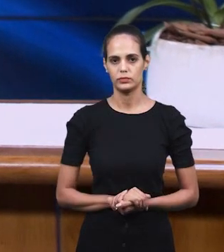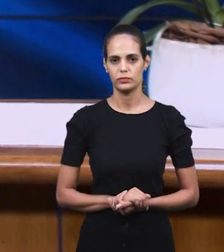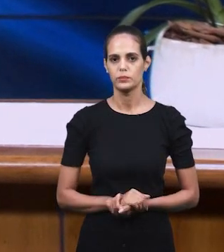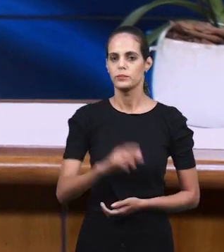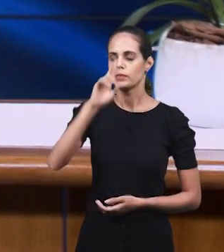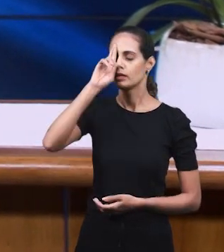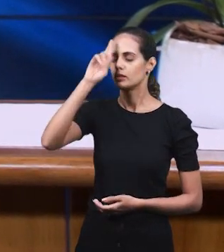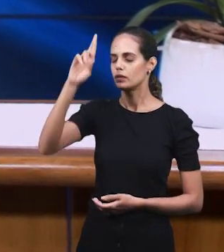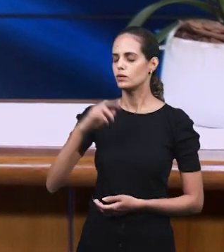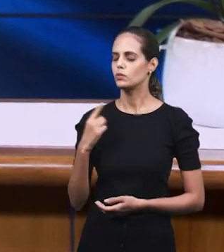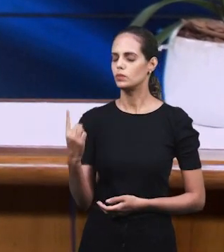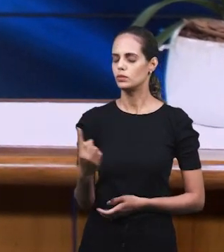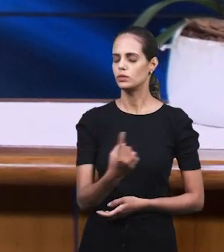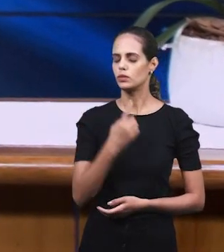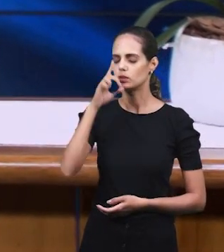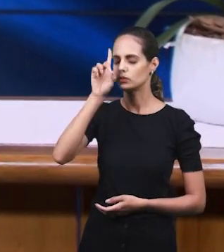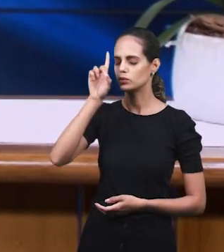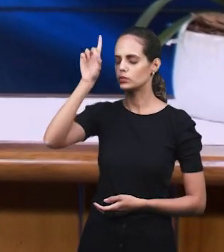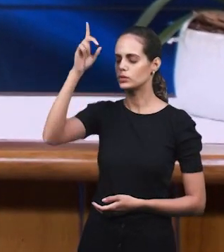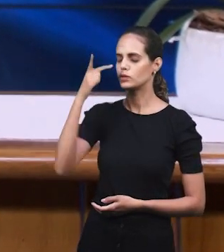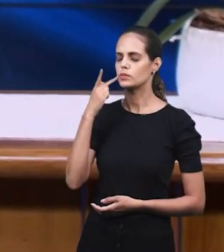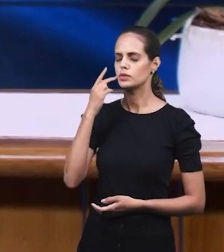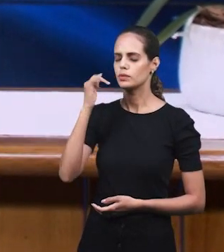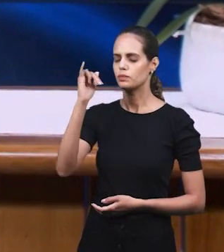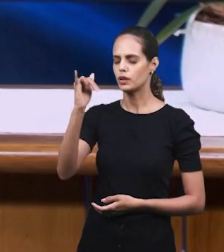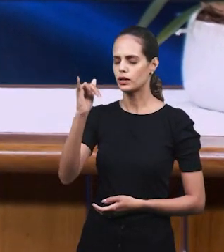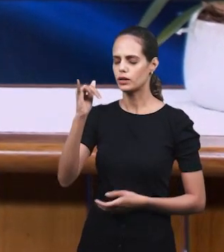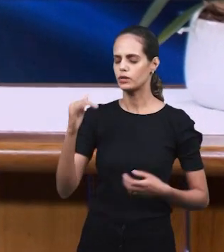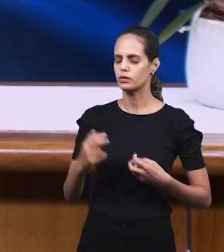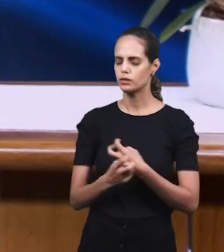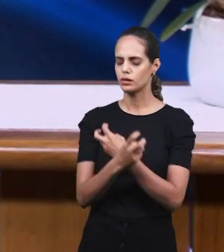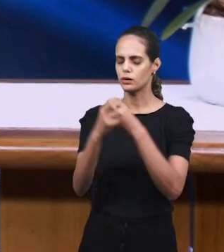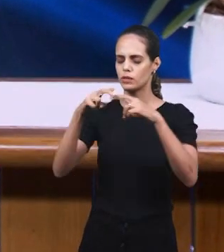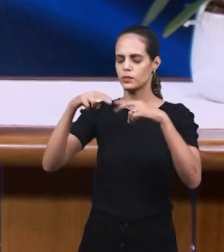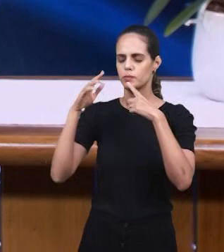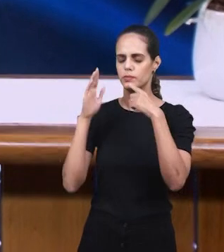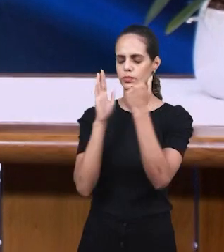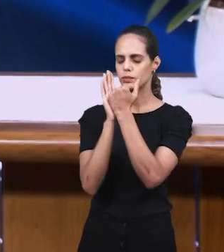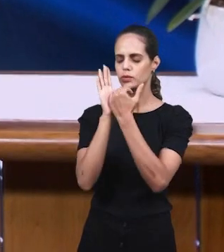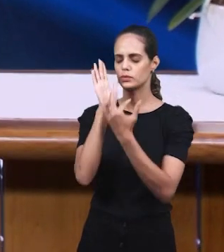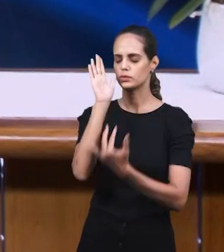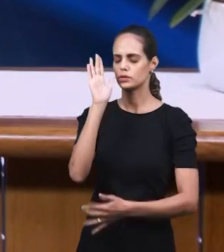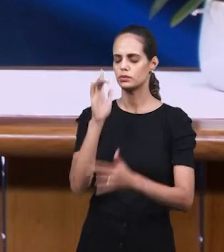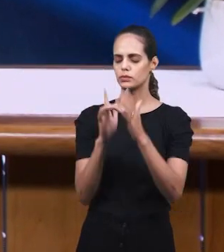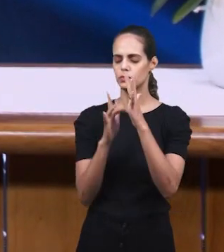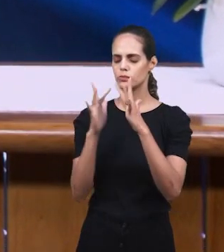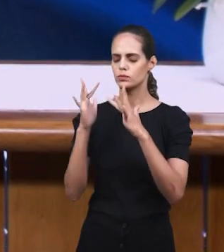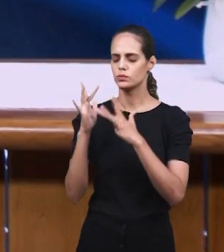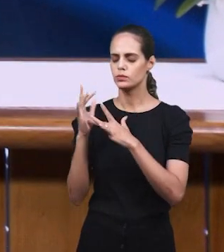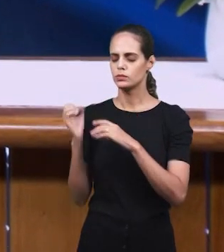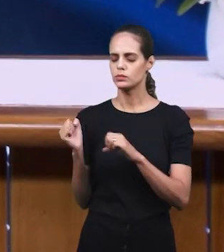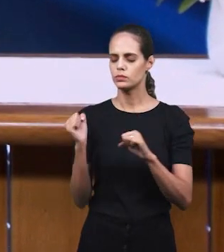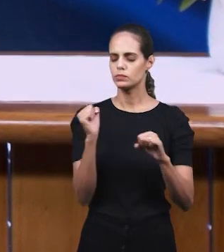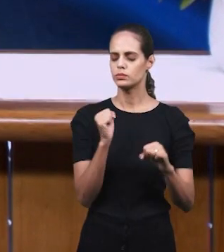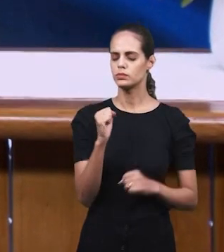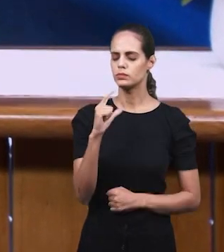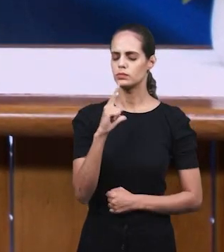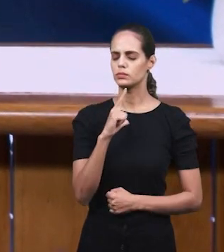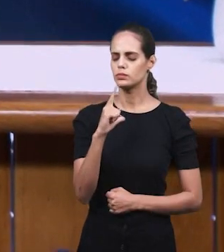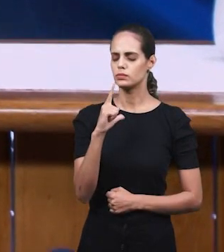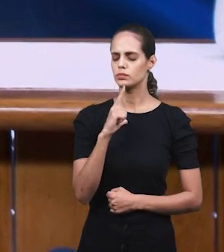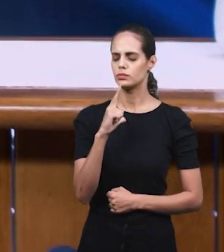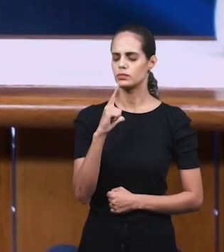Господь наш Бог и Отец, мы взываем к Тебе, Господь, о силе которой в крови Господа Иисуса. Мы просим Тебя